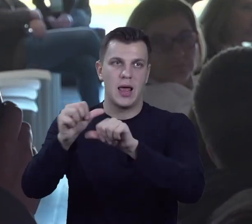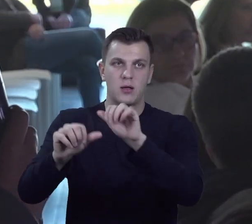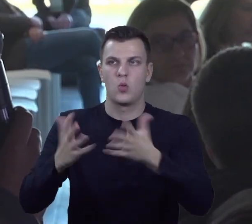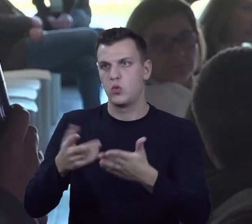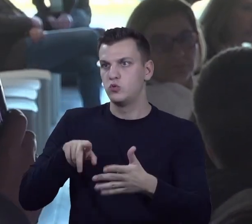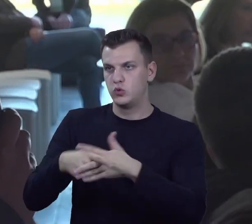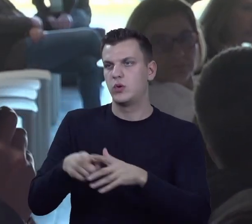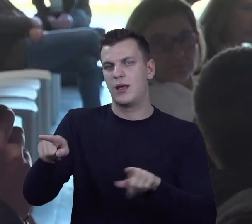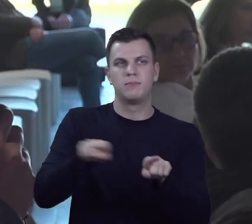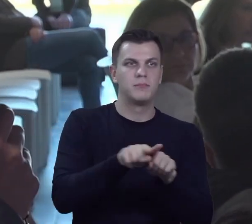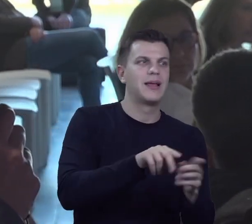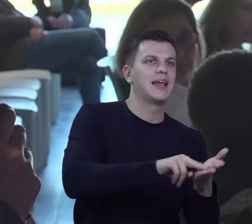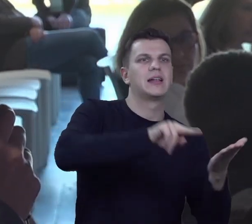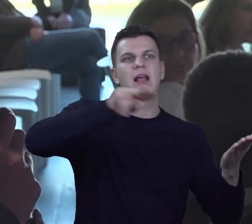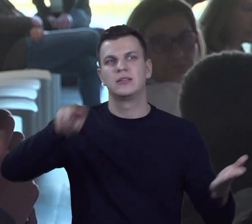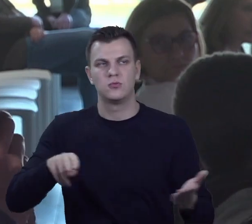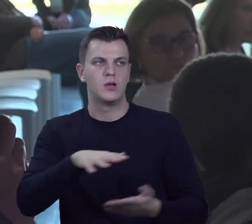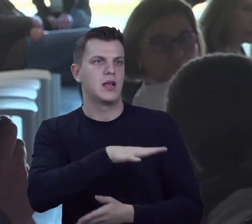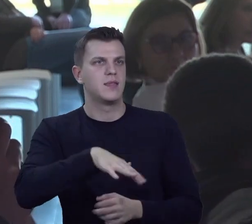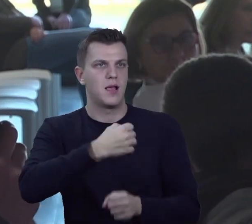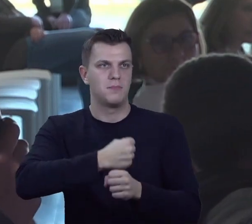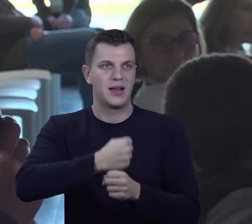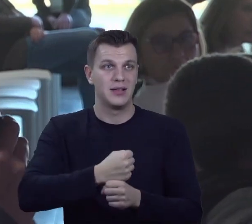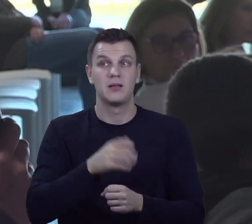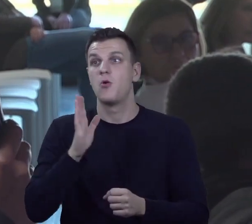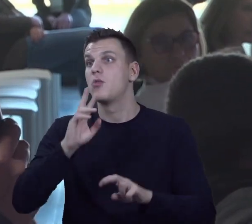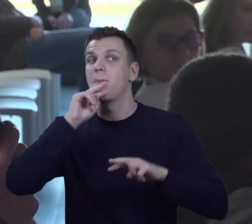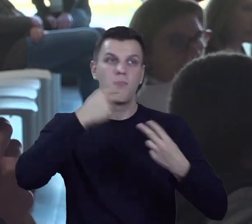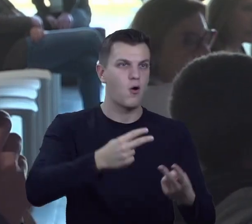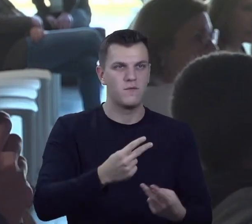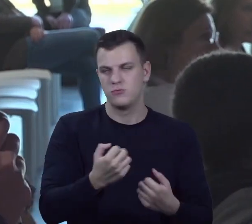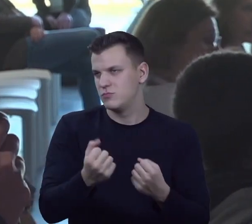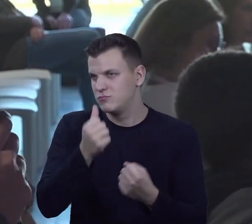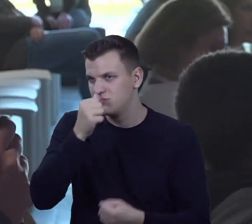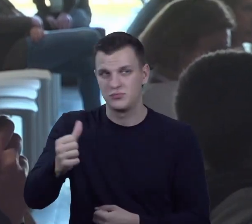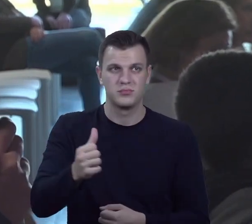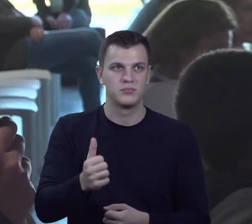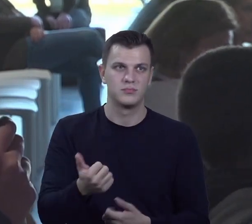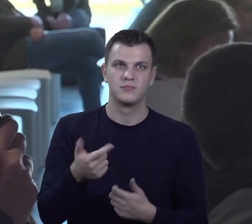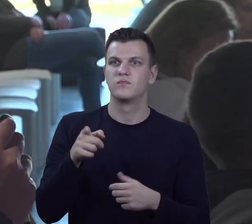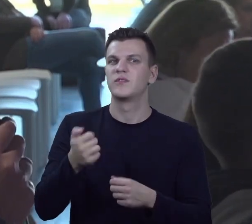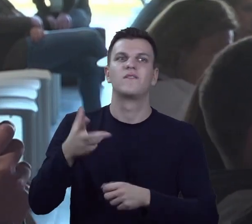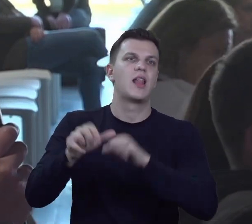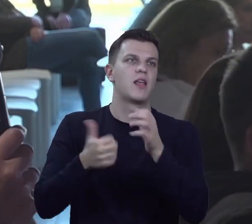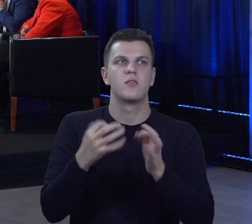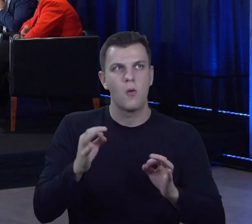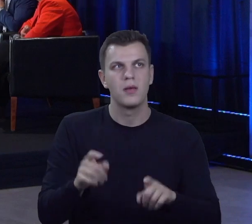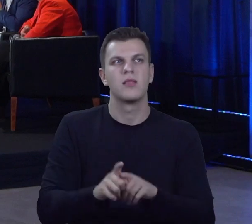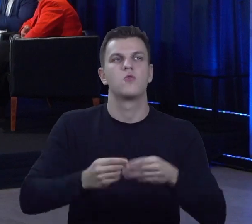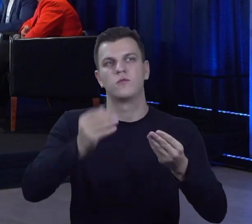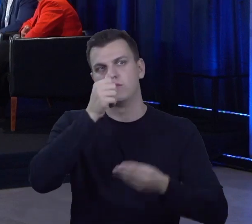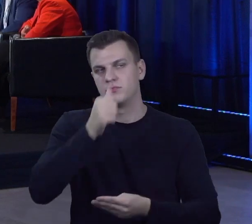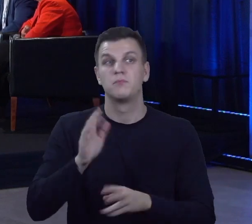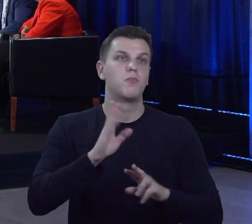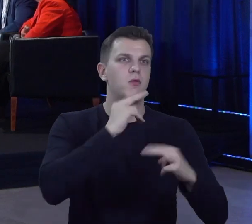wypadnięcie z rynku i to jest nieodbudowanie po tylu latach nieobecności, niemożliwości rozwijania się. Tyle z mojej strony.